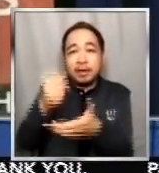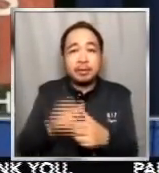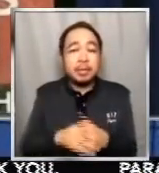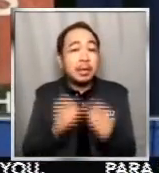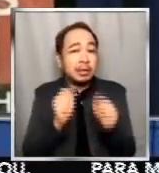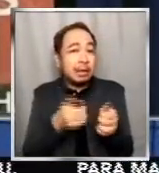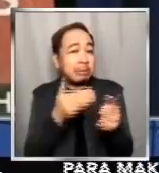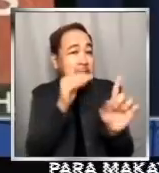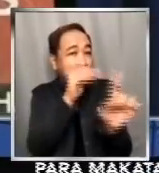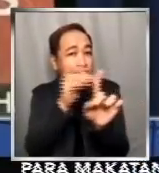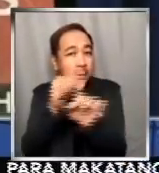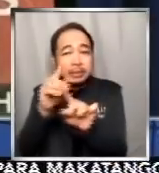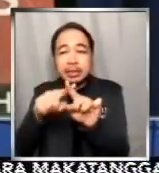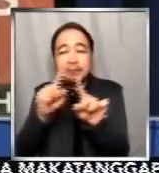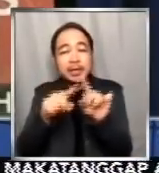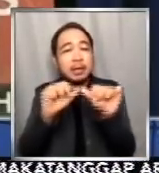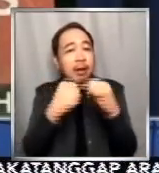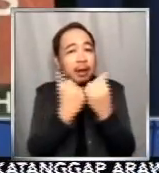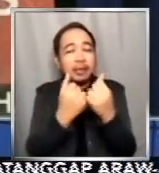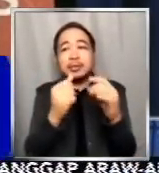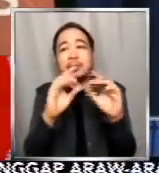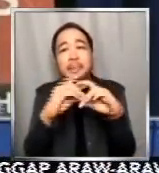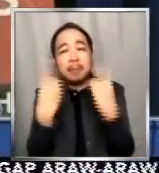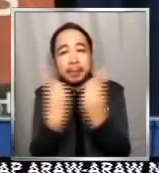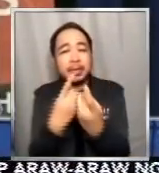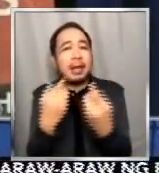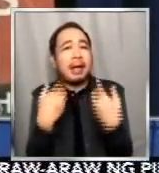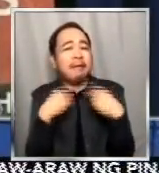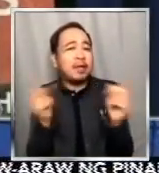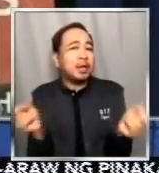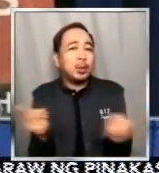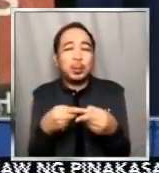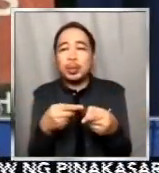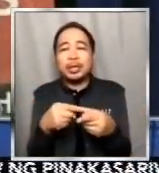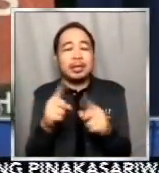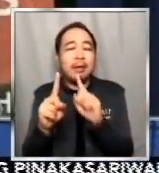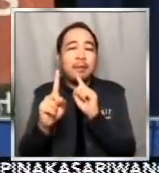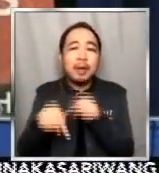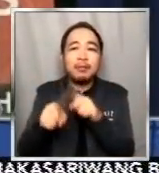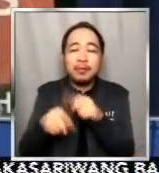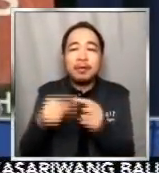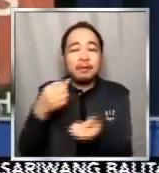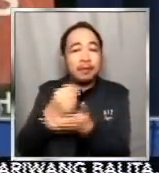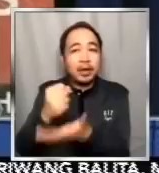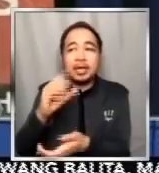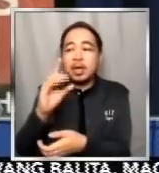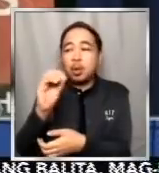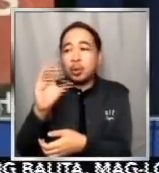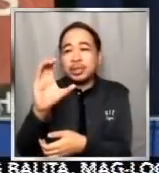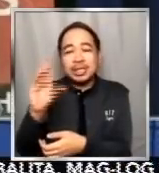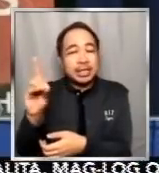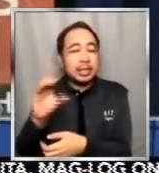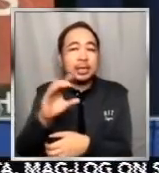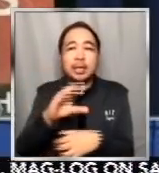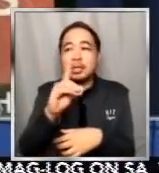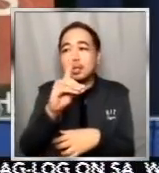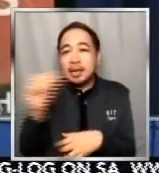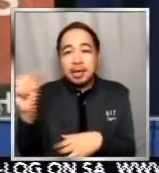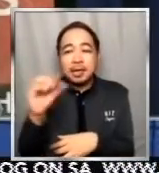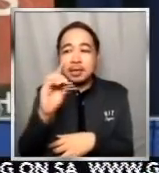ahensya na mayroong quick reaction fund gaya ng OCD, DSWD, DOH, DA, DPWH,